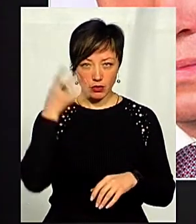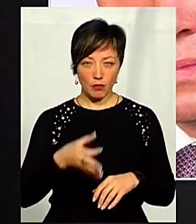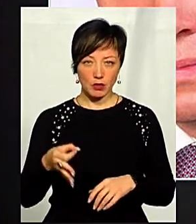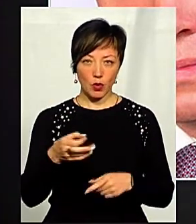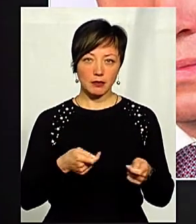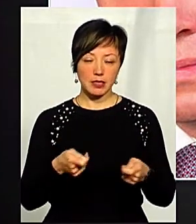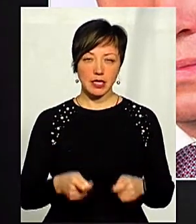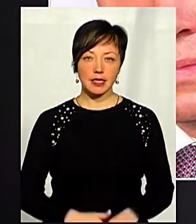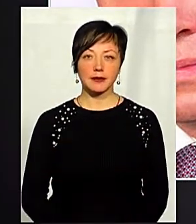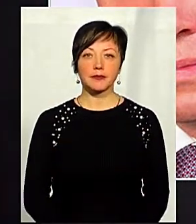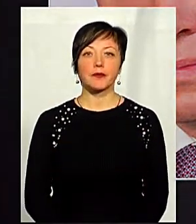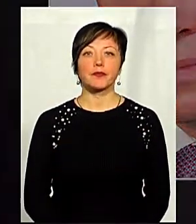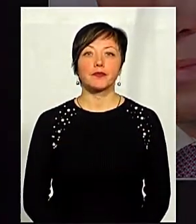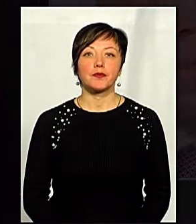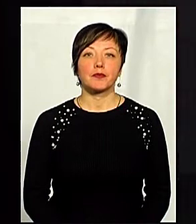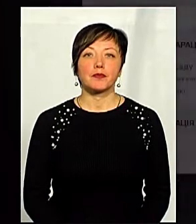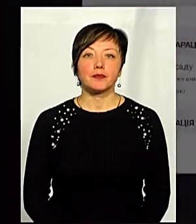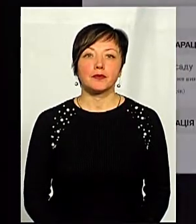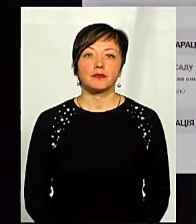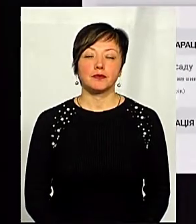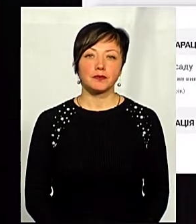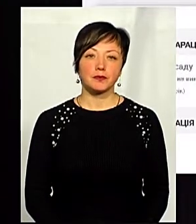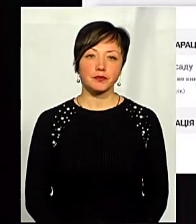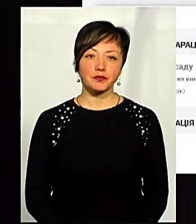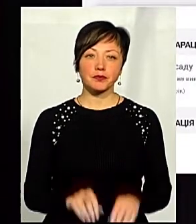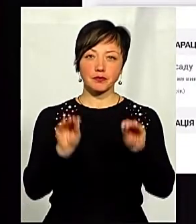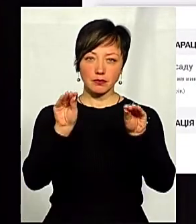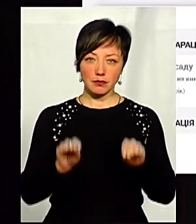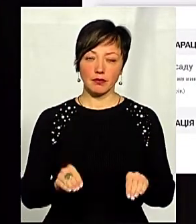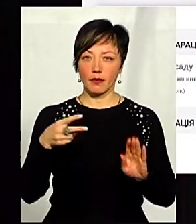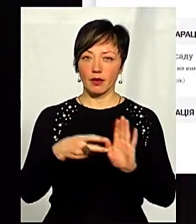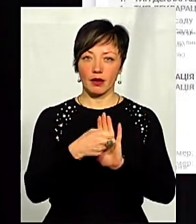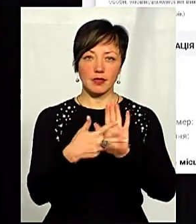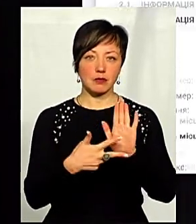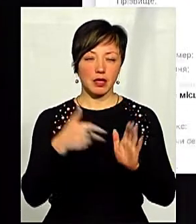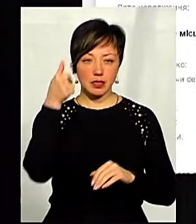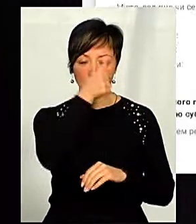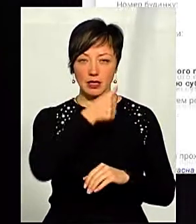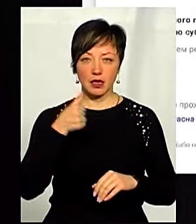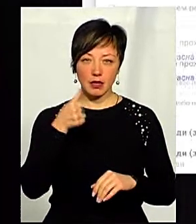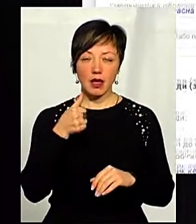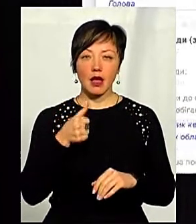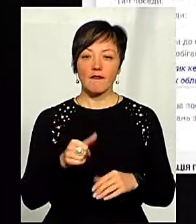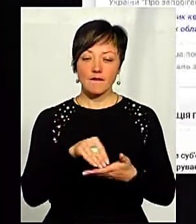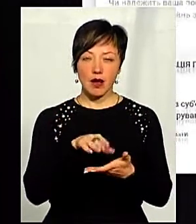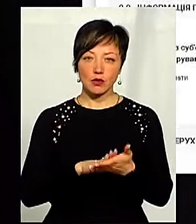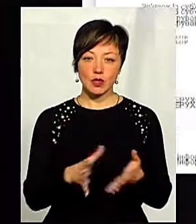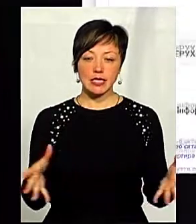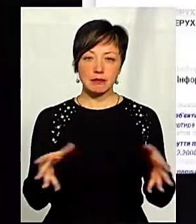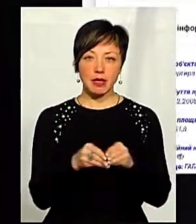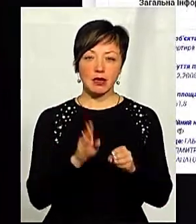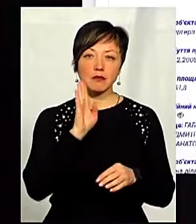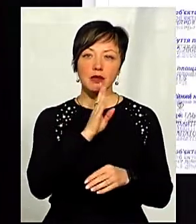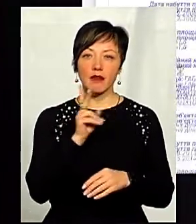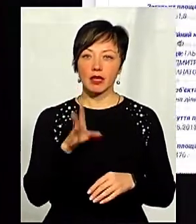державної адміністрації. У декларації за 2018-й рік Дмитро Габінет вказує спільну з матір'ю